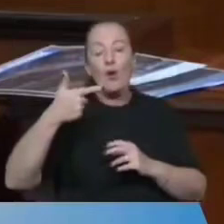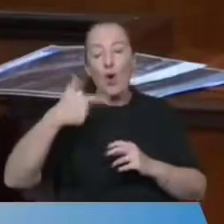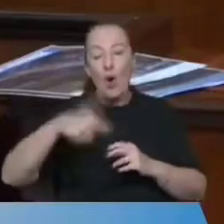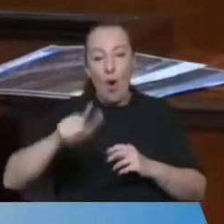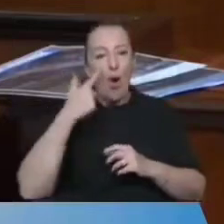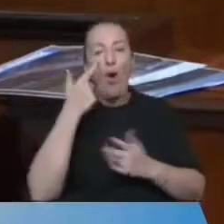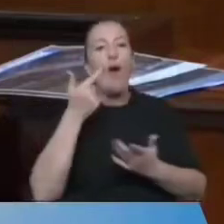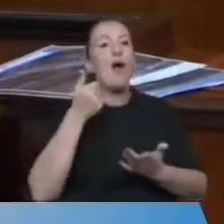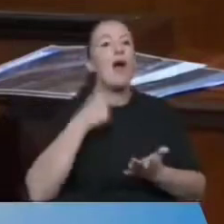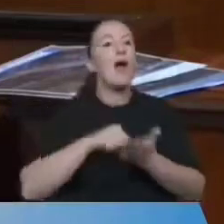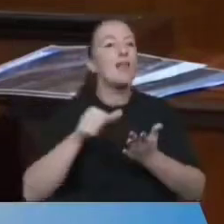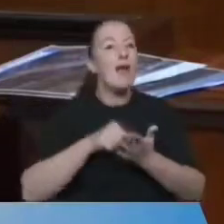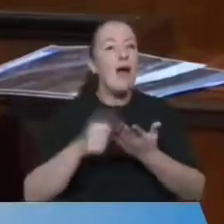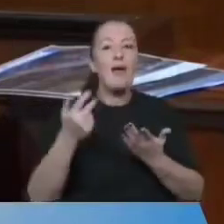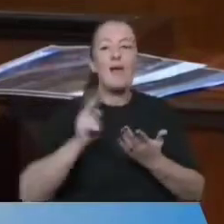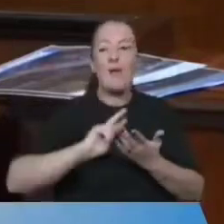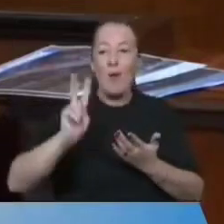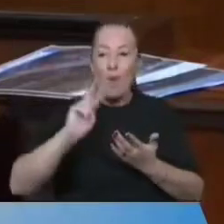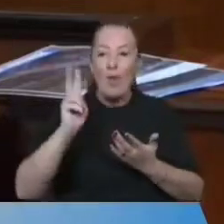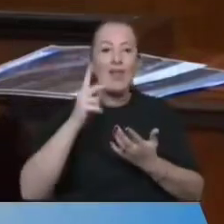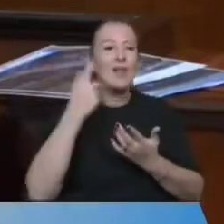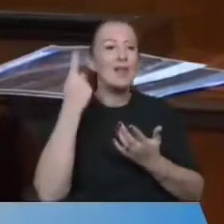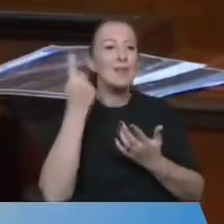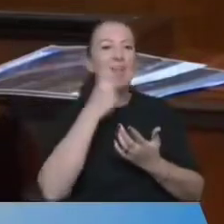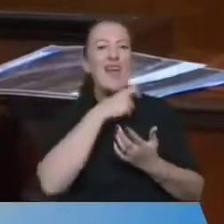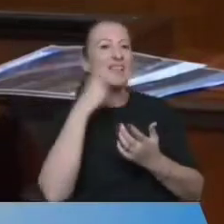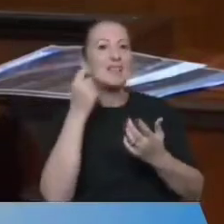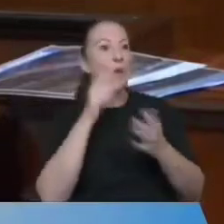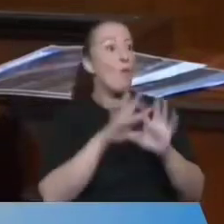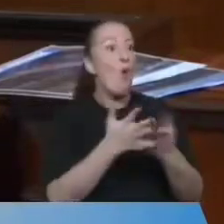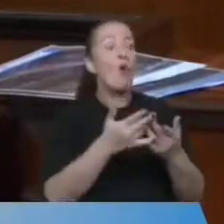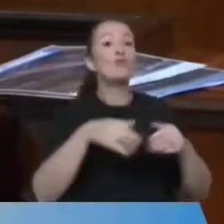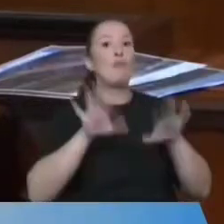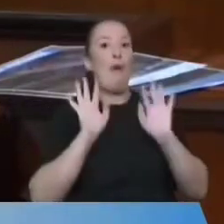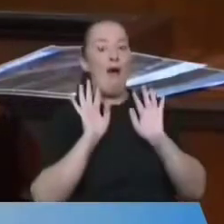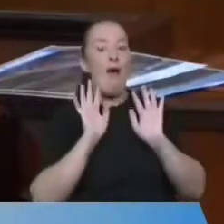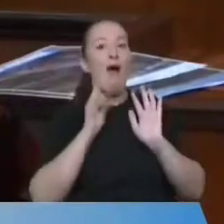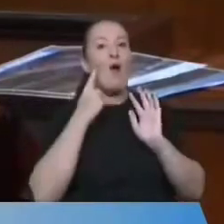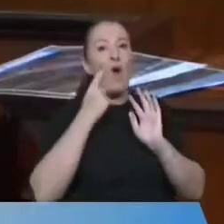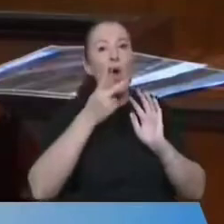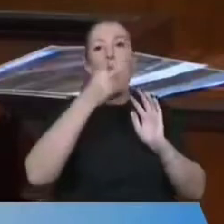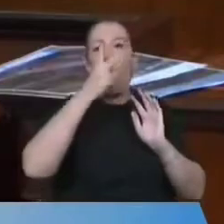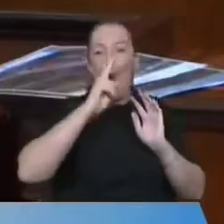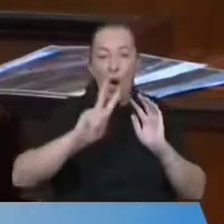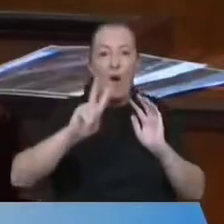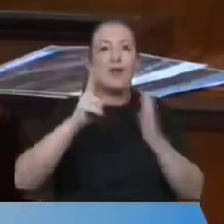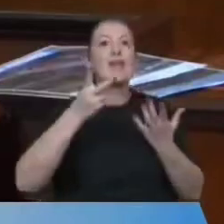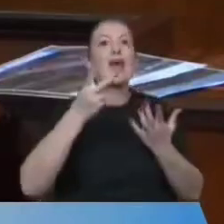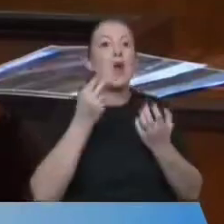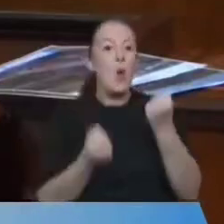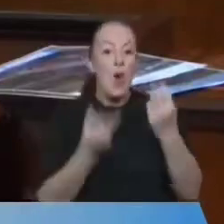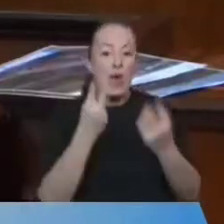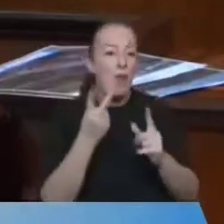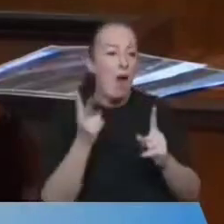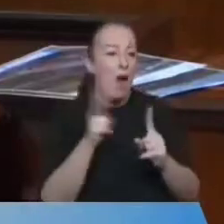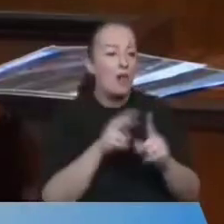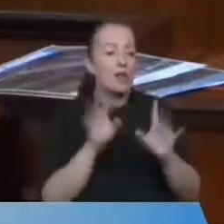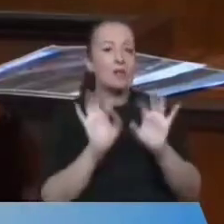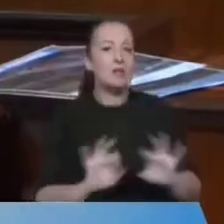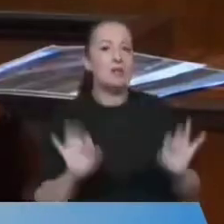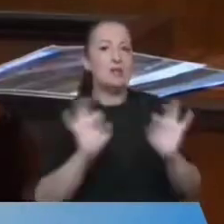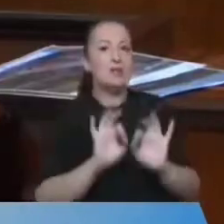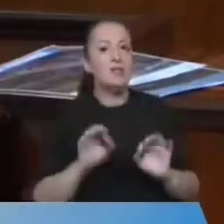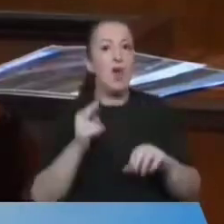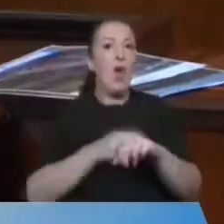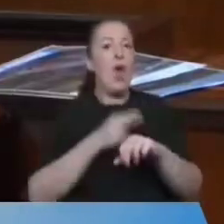tarihi eserlere hiçbir şeye dokunmadan, özellikle de köyde üretime katkı sunmadan bir Örnek Köy projesi